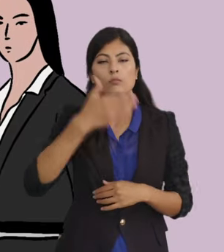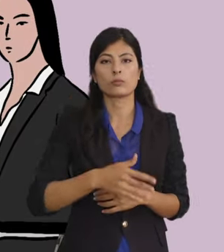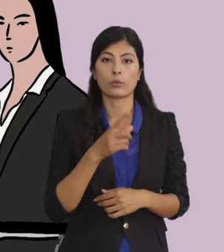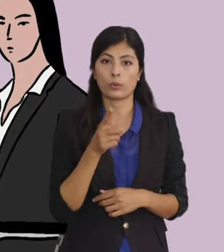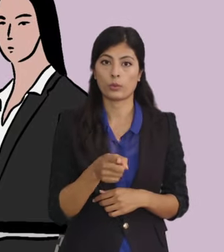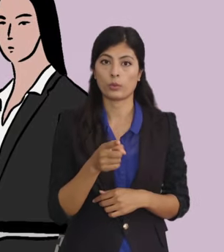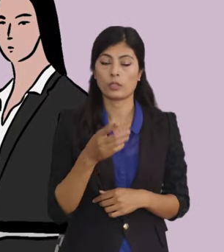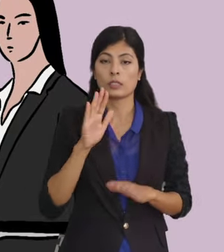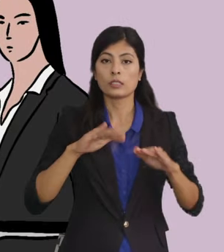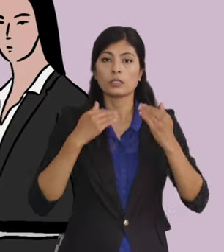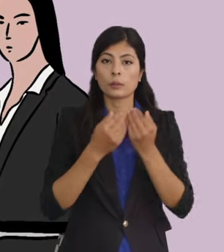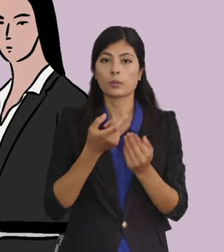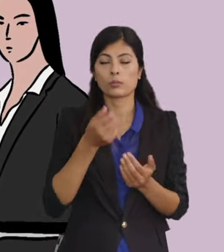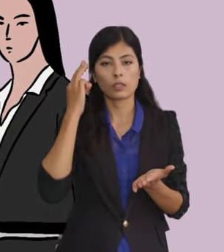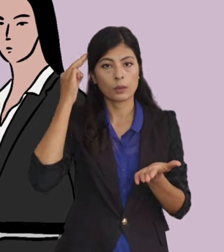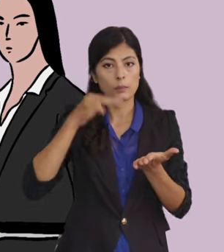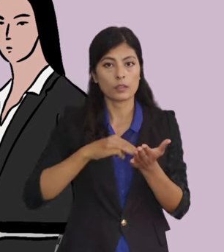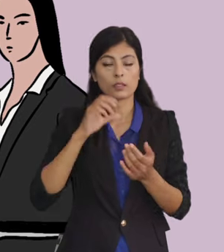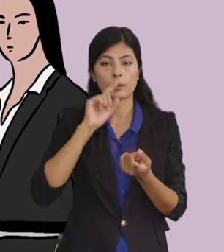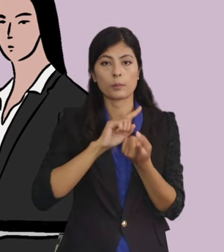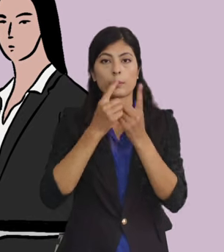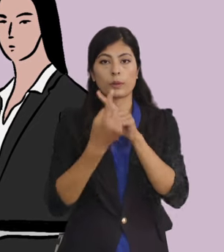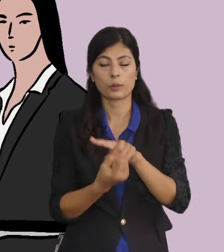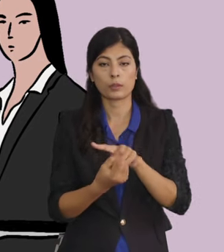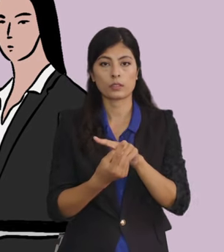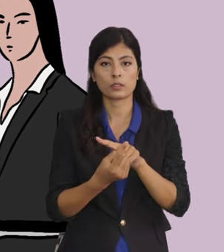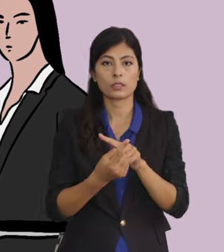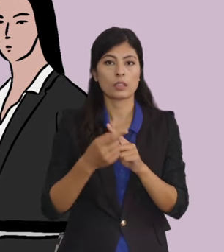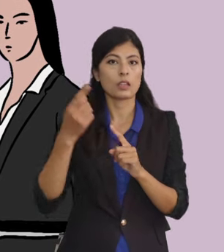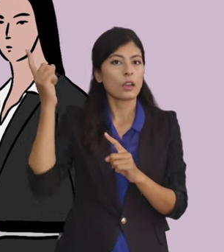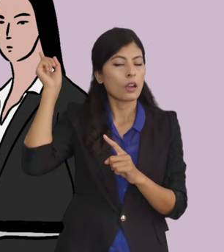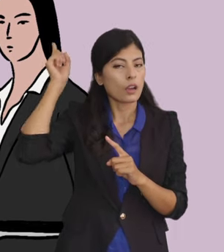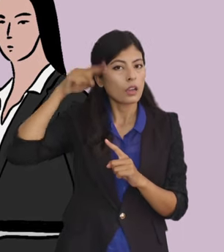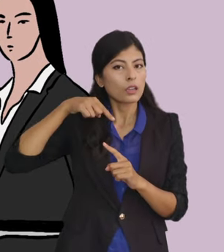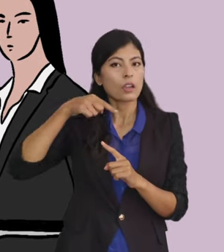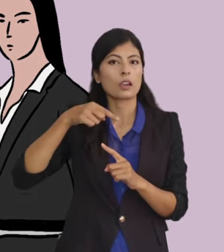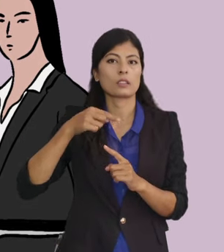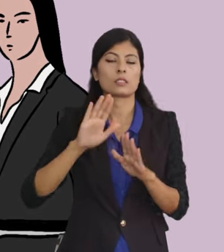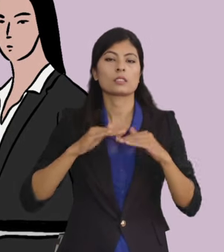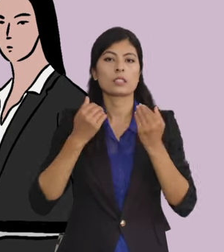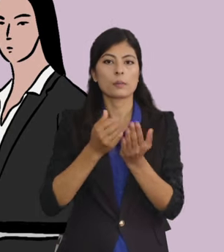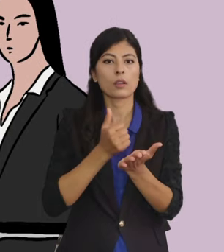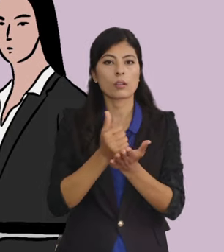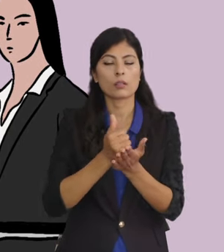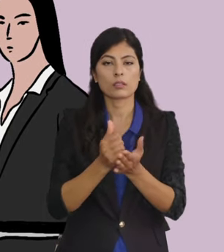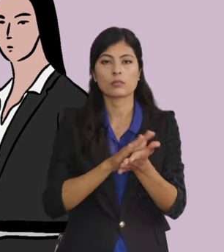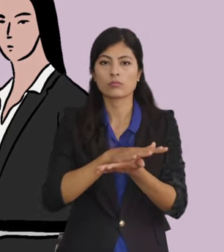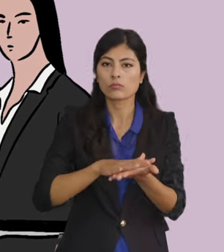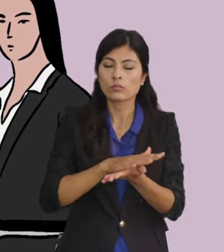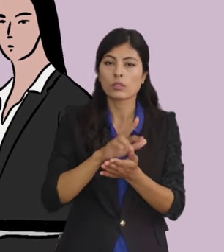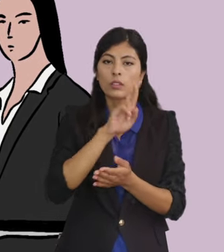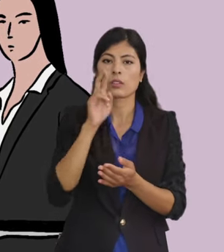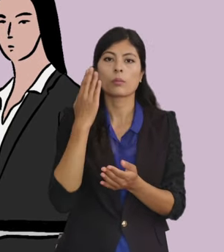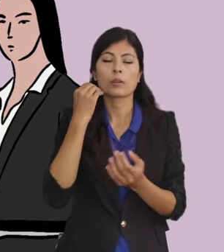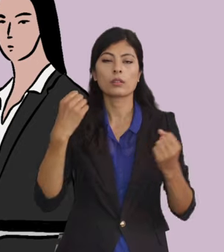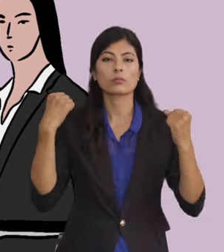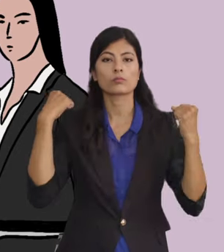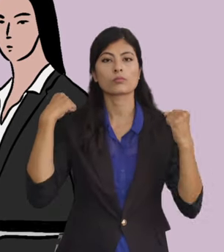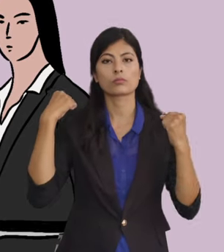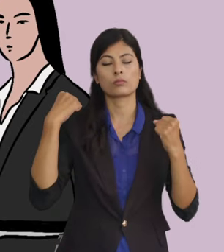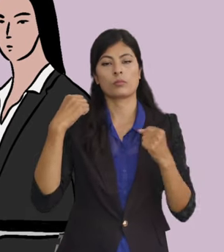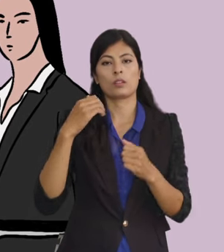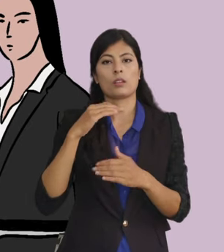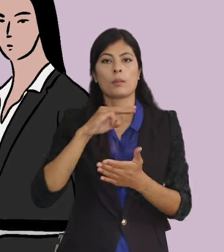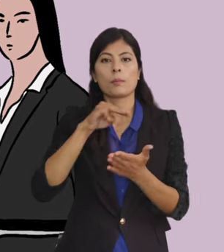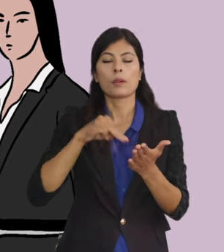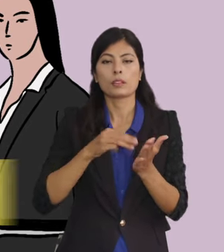सामाजिक मुल्य मान्य ताको परिवर्तन हानिकारक सामाजिक अभ्यास हरुको अंत्य र महिला ससक्तिकरण को माध्यम